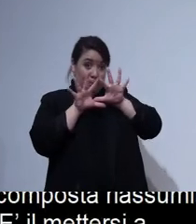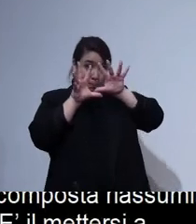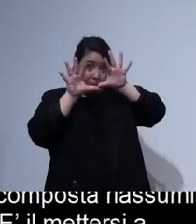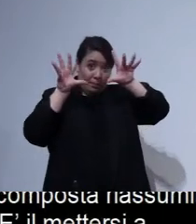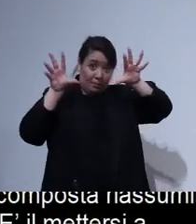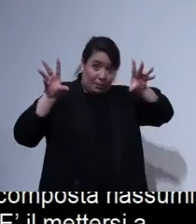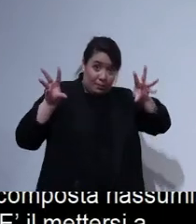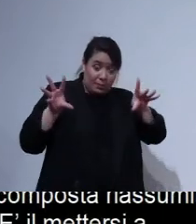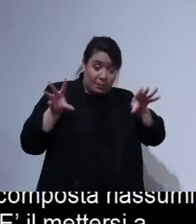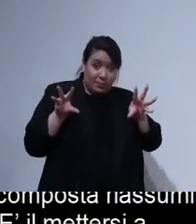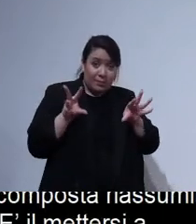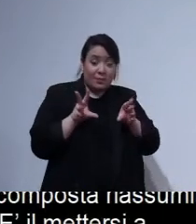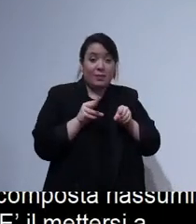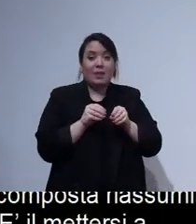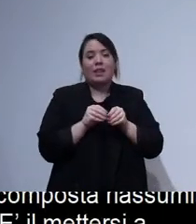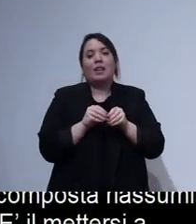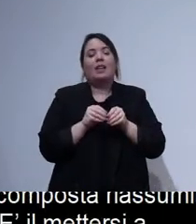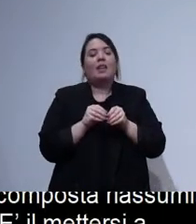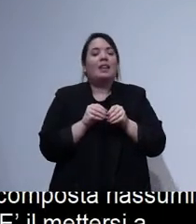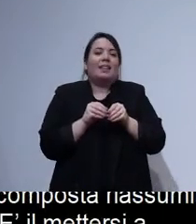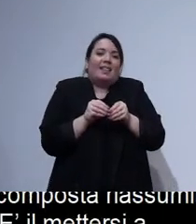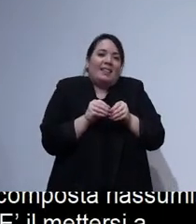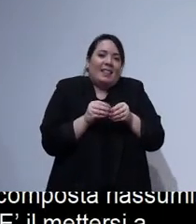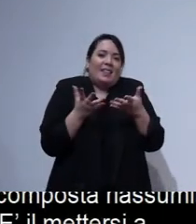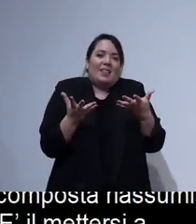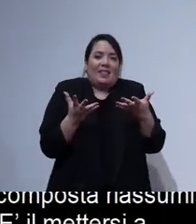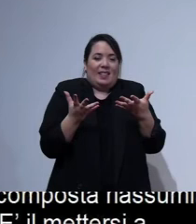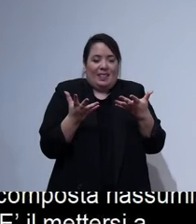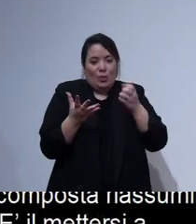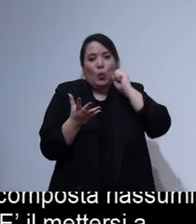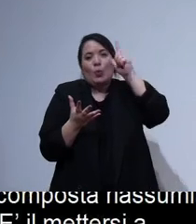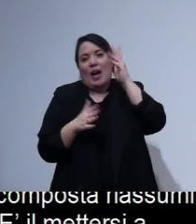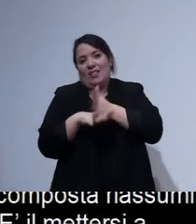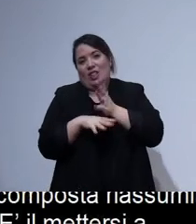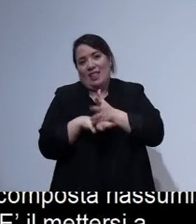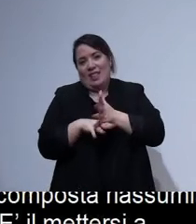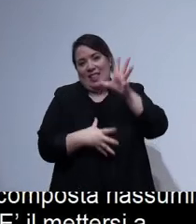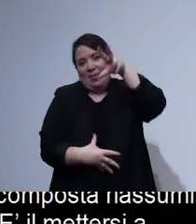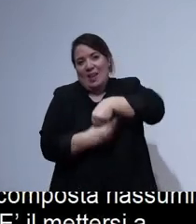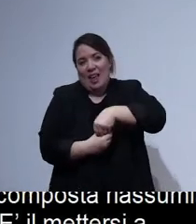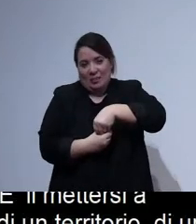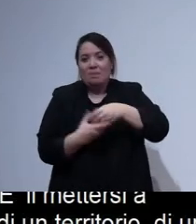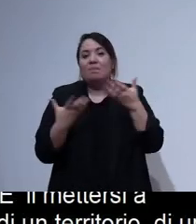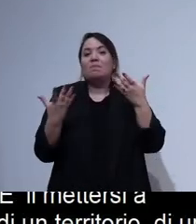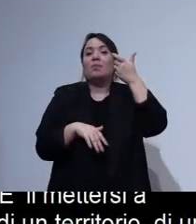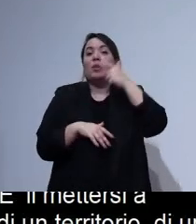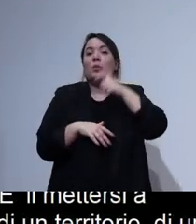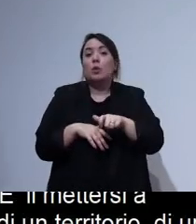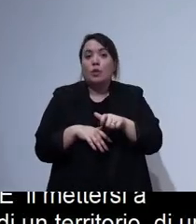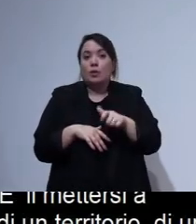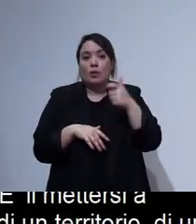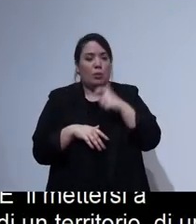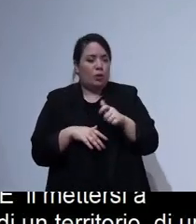vanno a completare il significato di cultura accessibile. perché non ci possiamo più